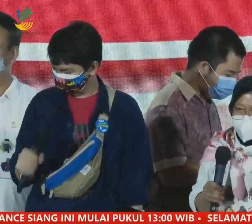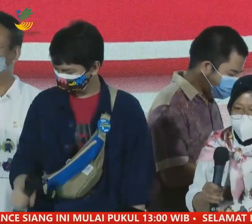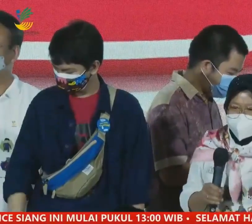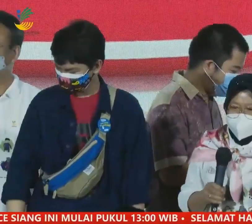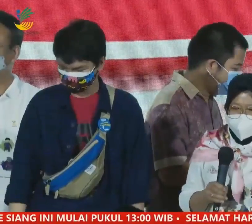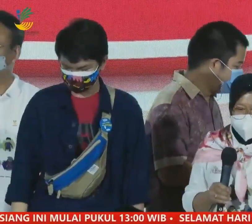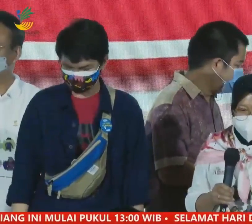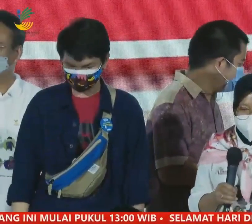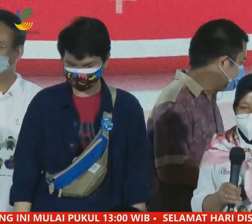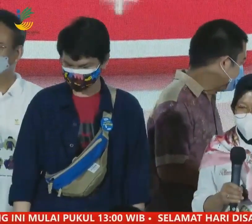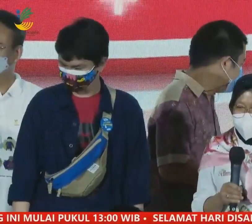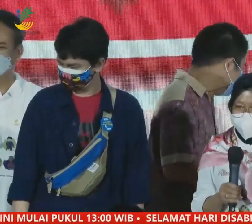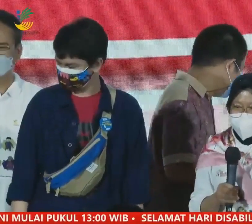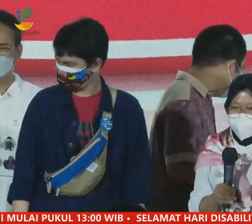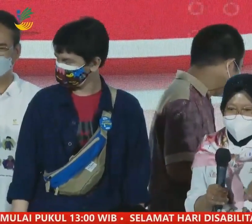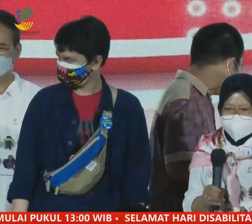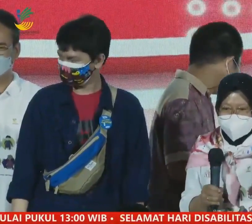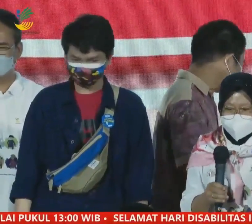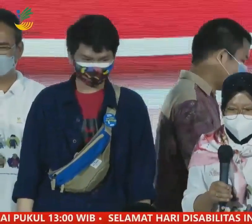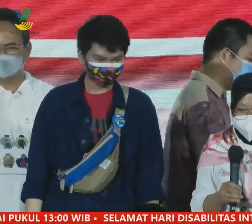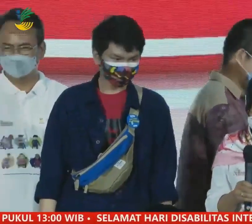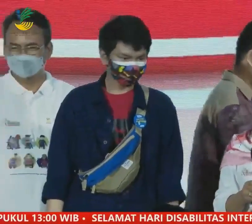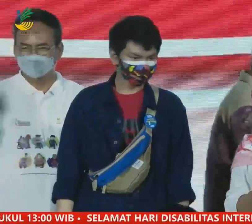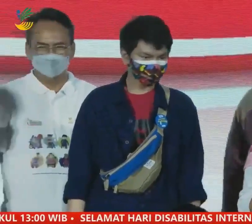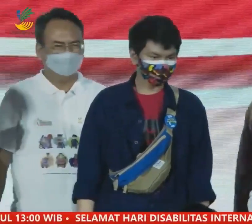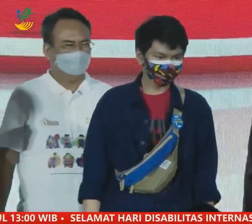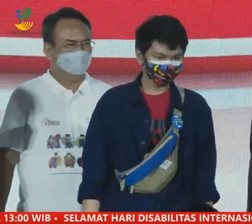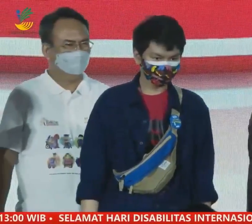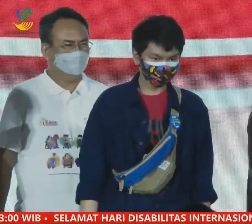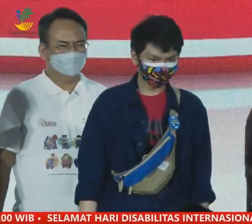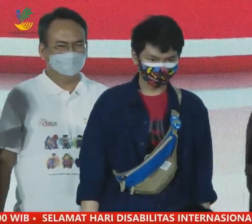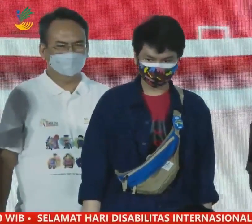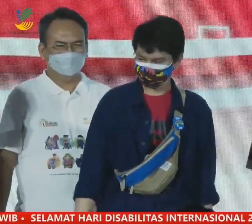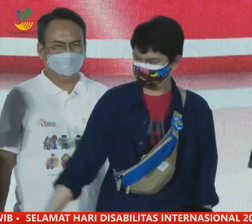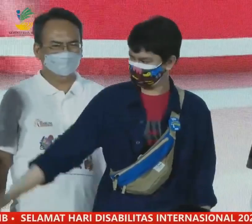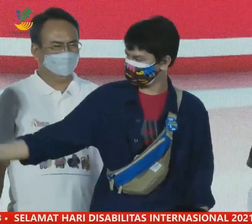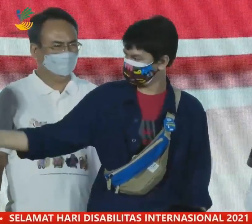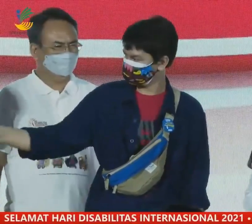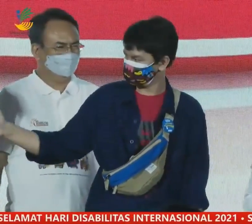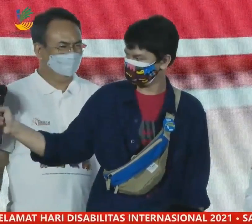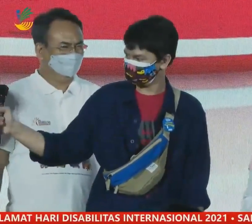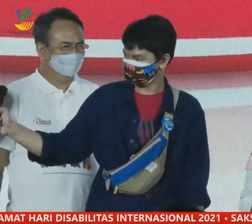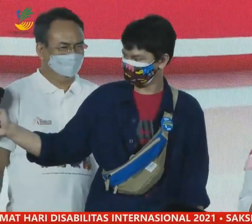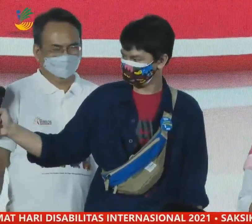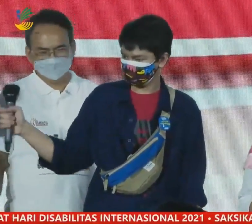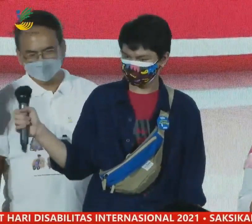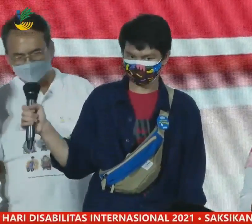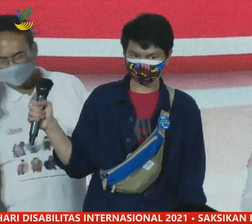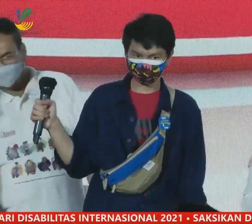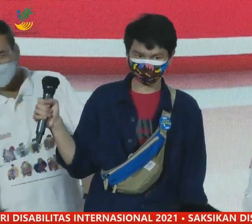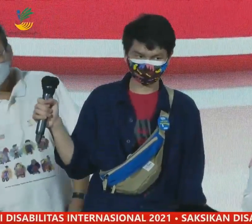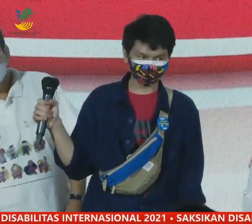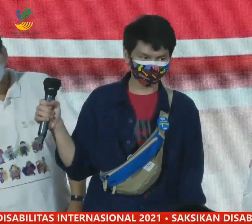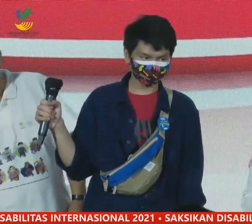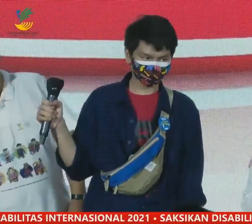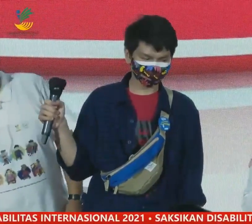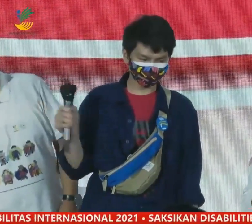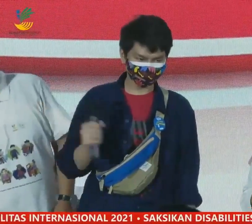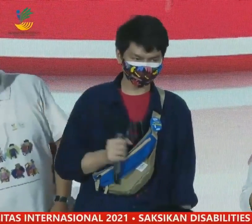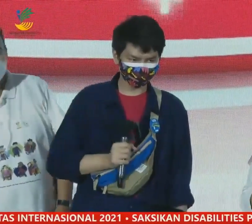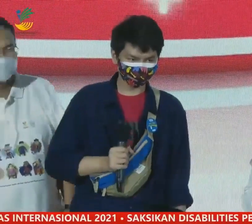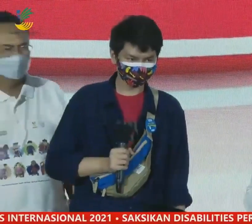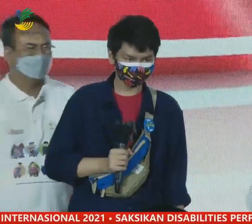Kesana bisa agak miring. Agak miring. Sini, ini enggak apa-apa. Sini,